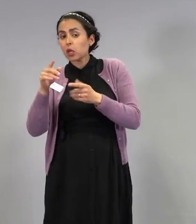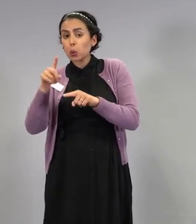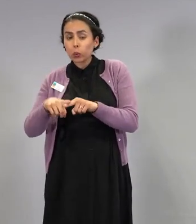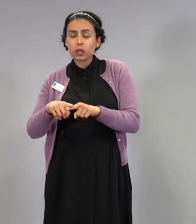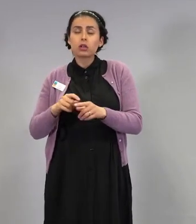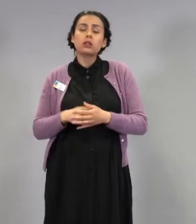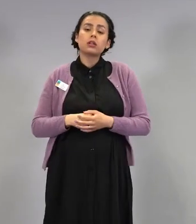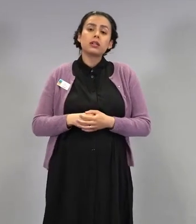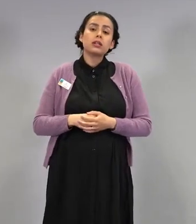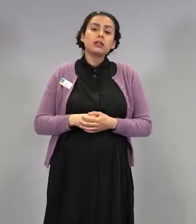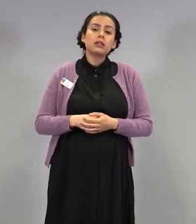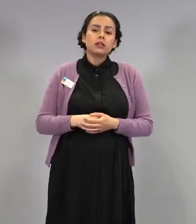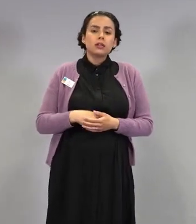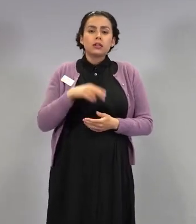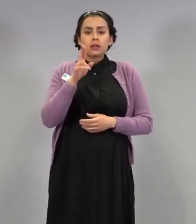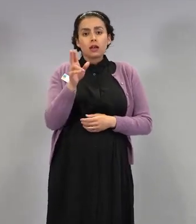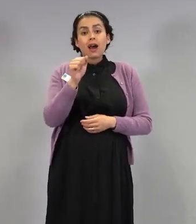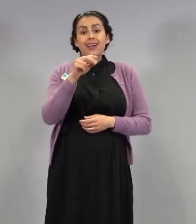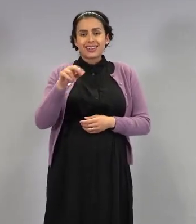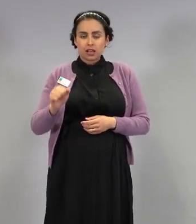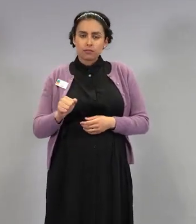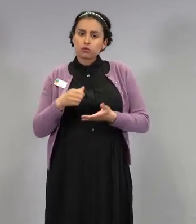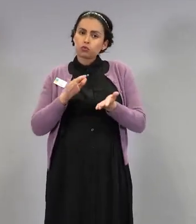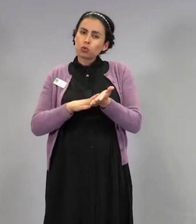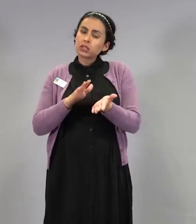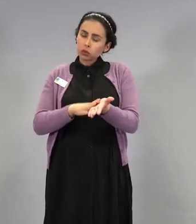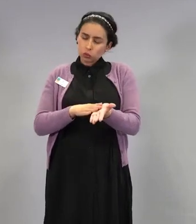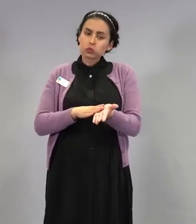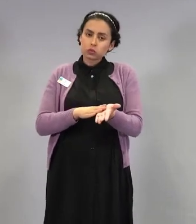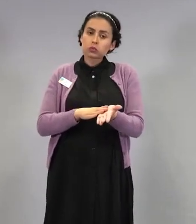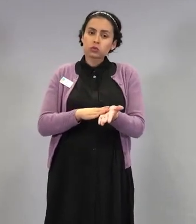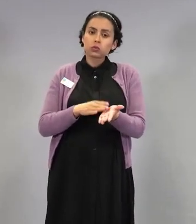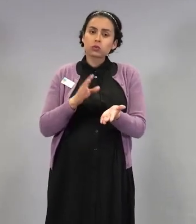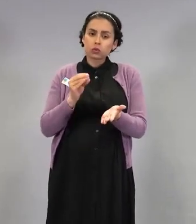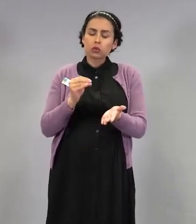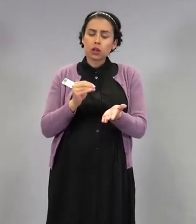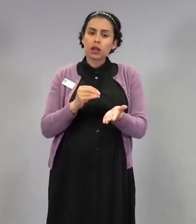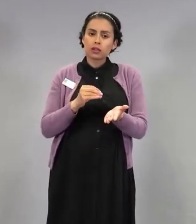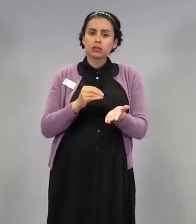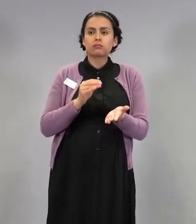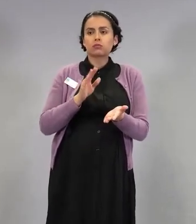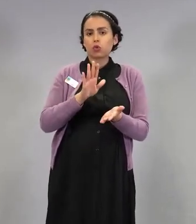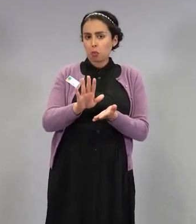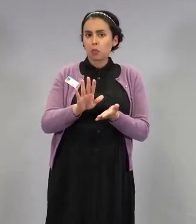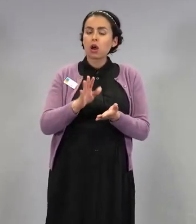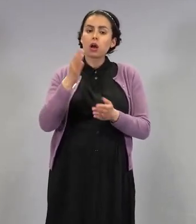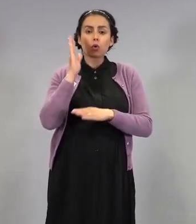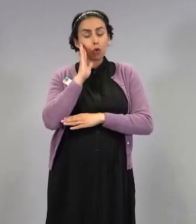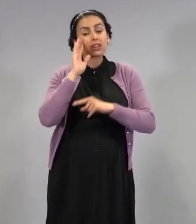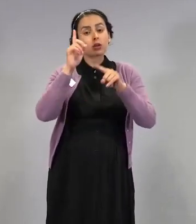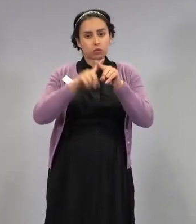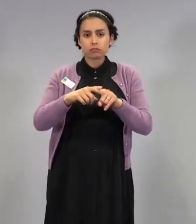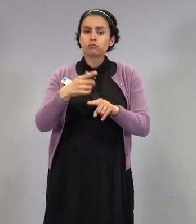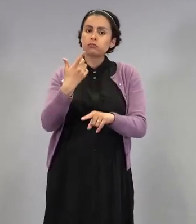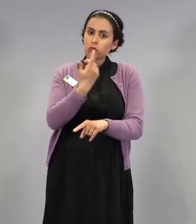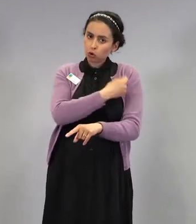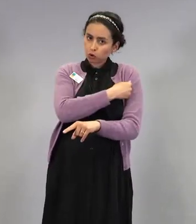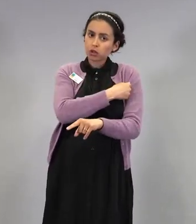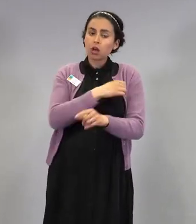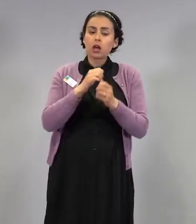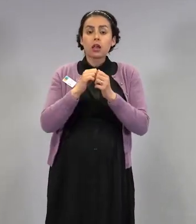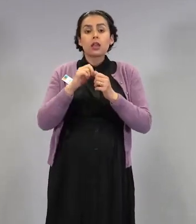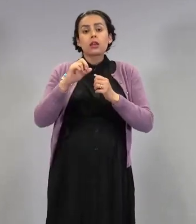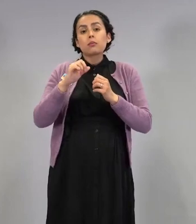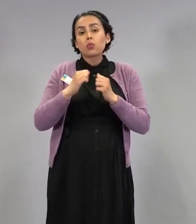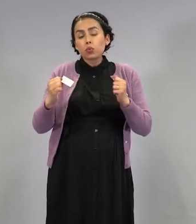Suositus on ollut se, että otetaan se rokote omassa kotikunnassa, mutta sitten jos on esimerkiksi töissä jollain toisella paikkakunnalla tai